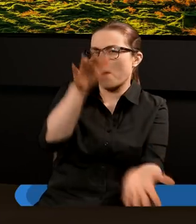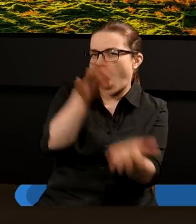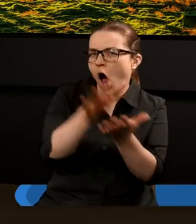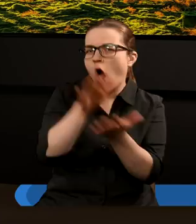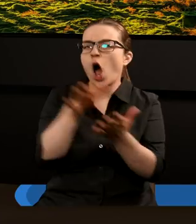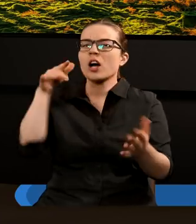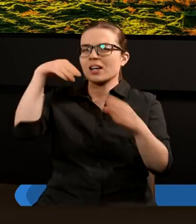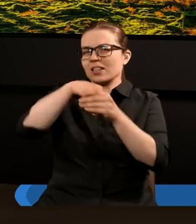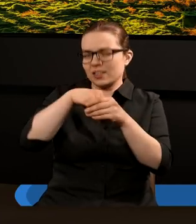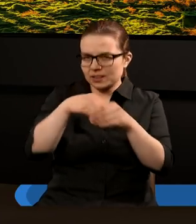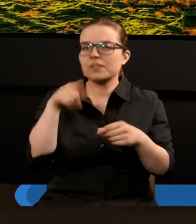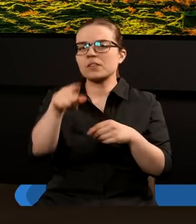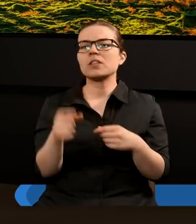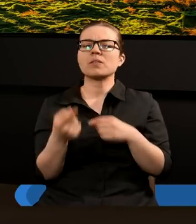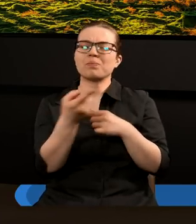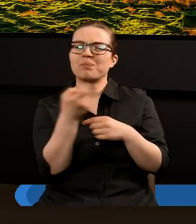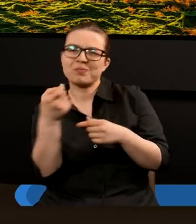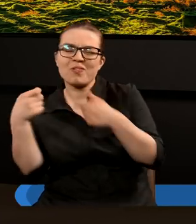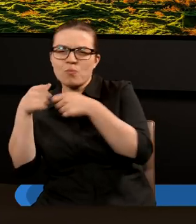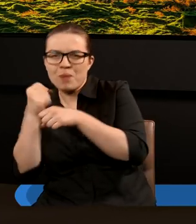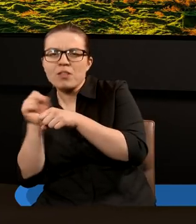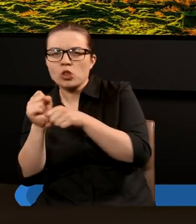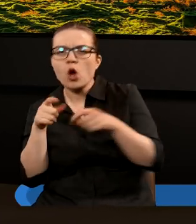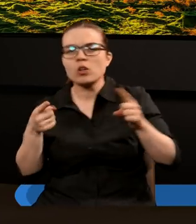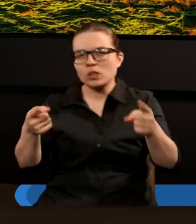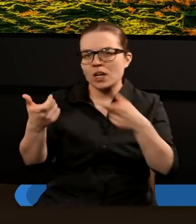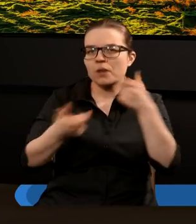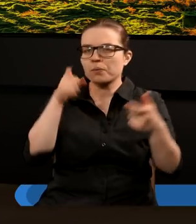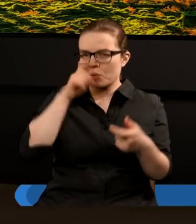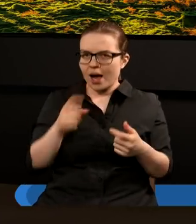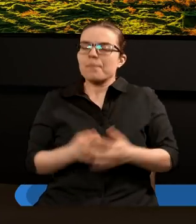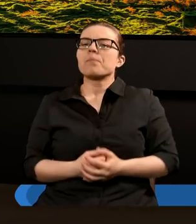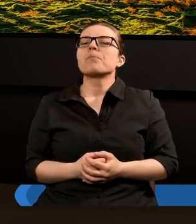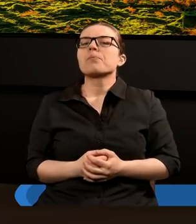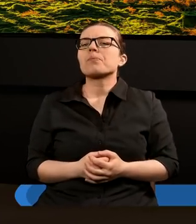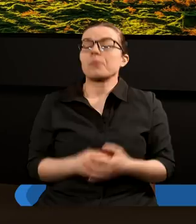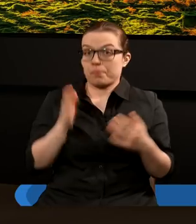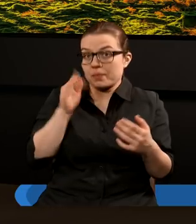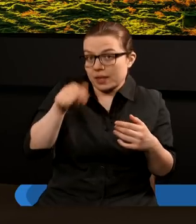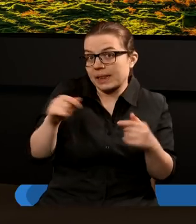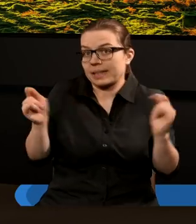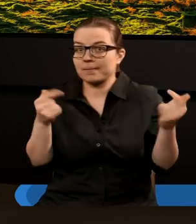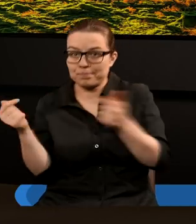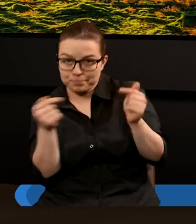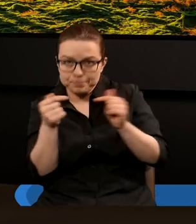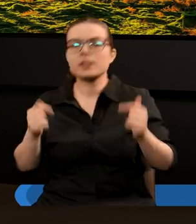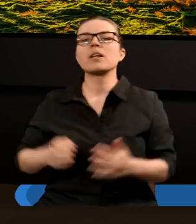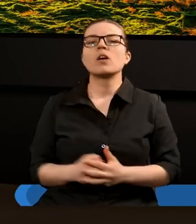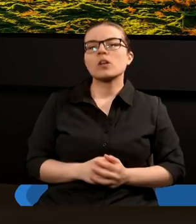morskim i powołuje swoich współpracowników, o których dzisiaj będziemy rozmawiać. Natomiast